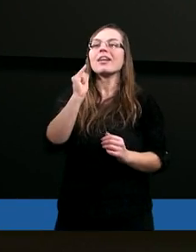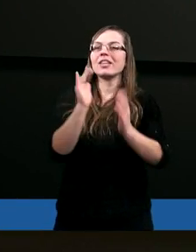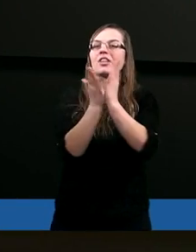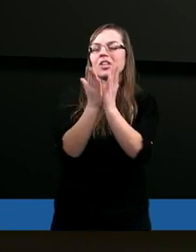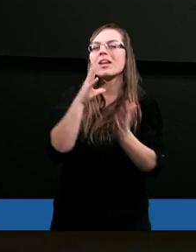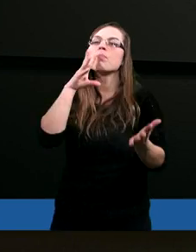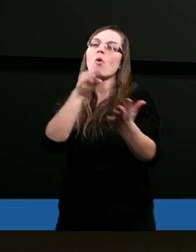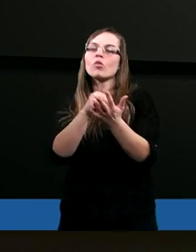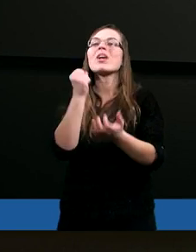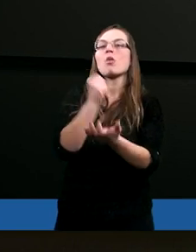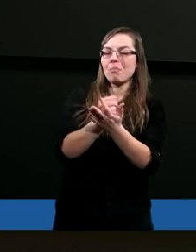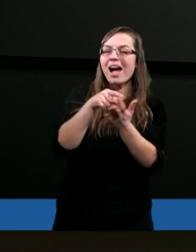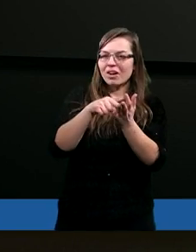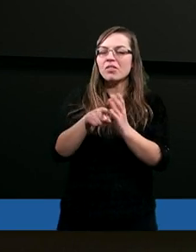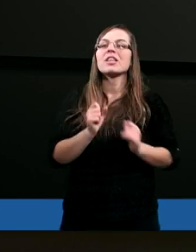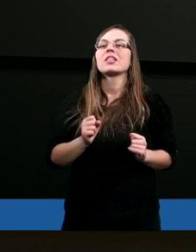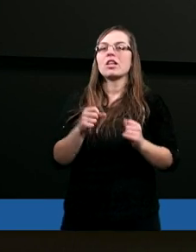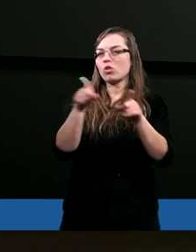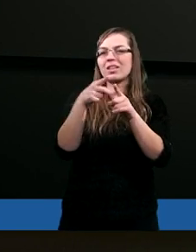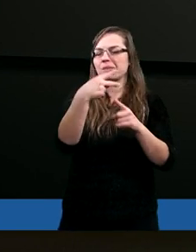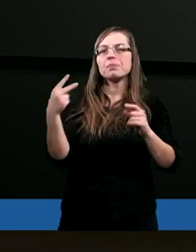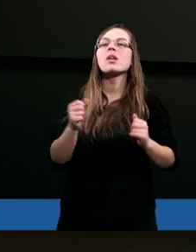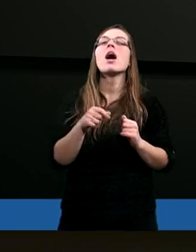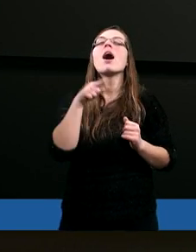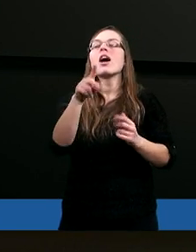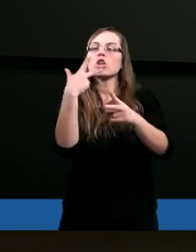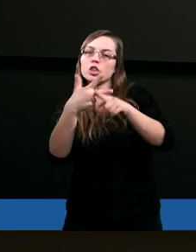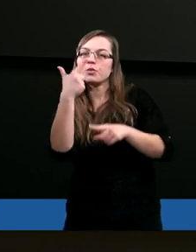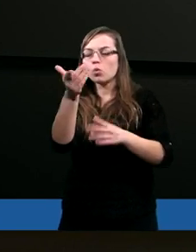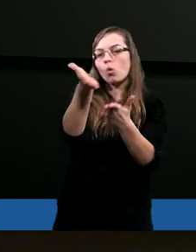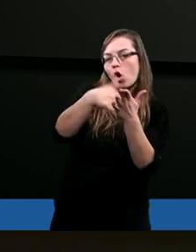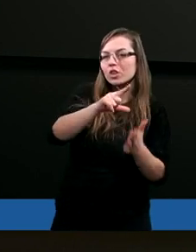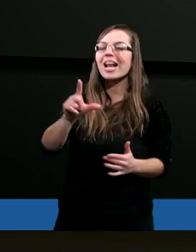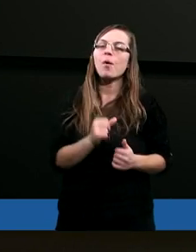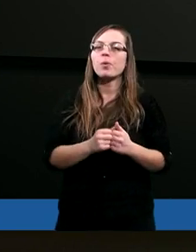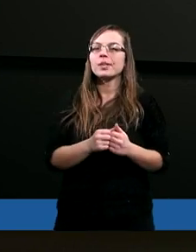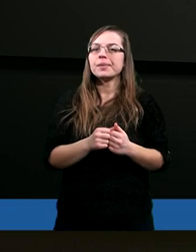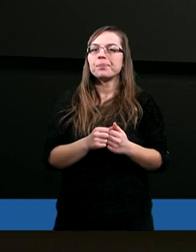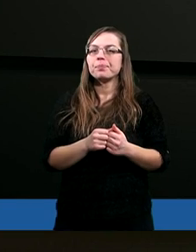Księdze Powtórzonego Prawa i tutaj w 32 rozdziale